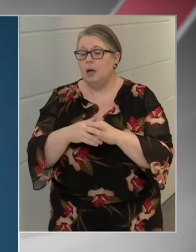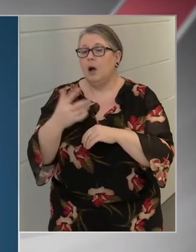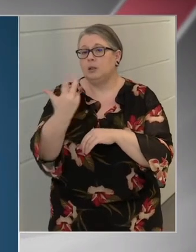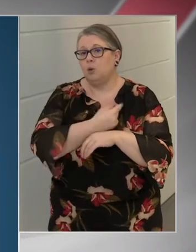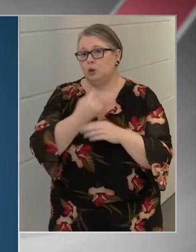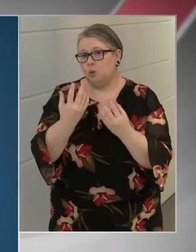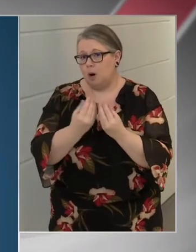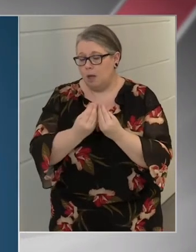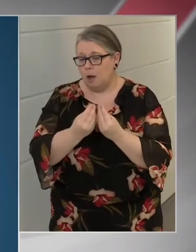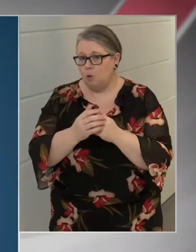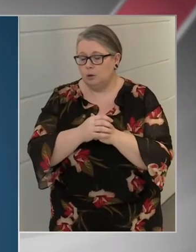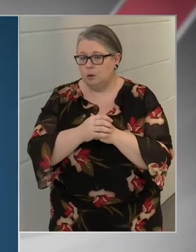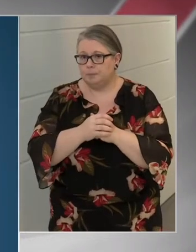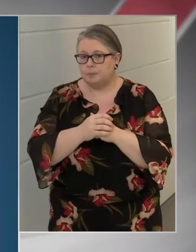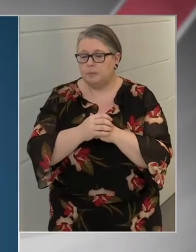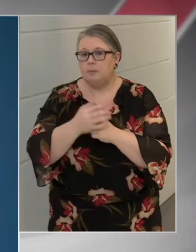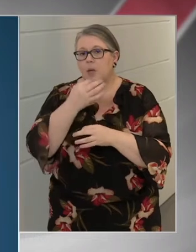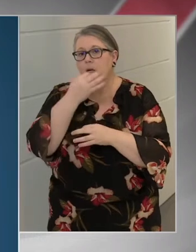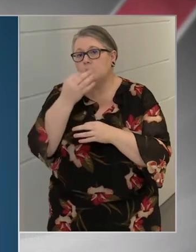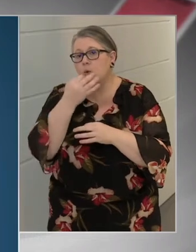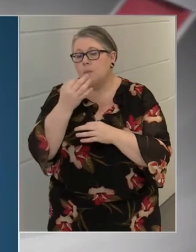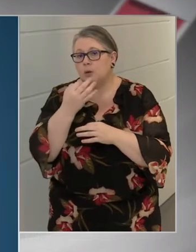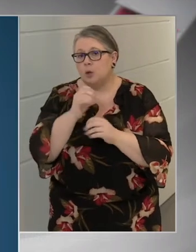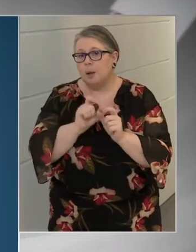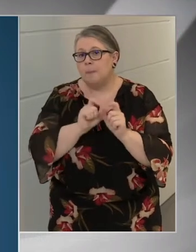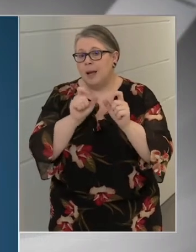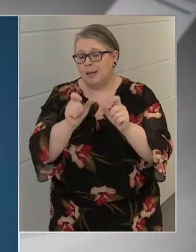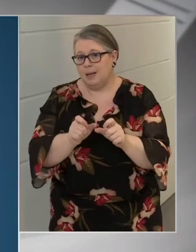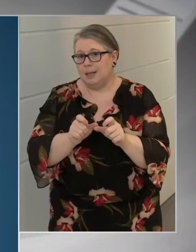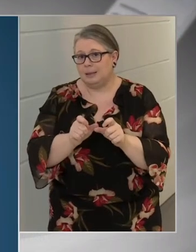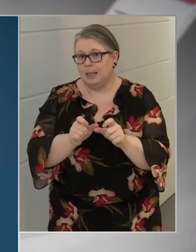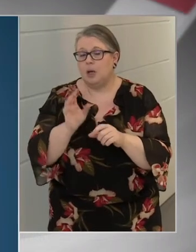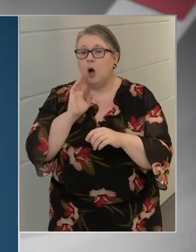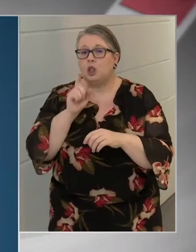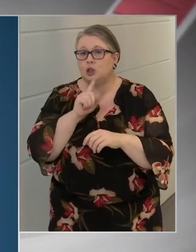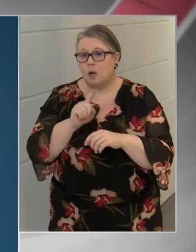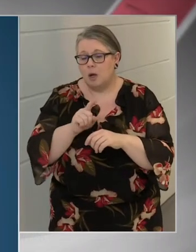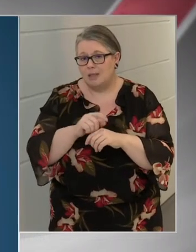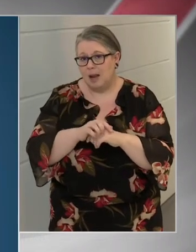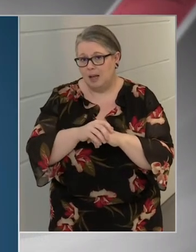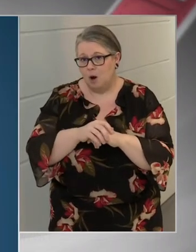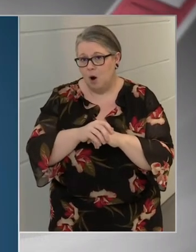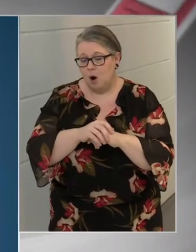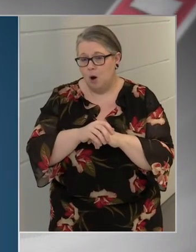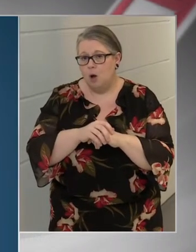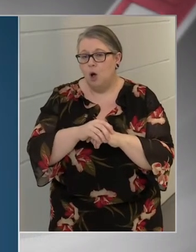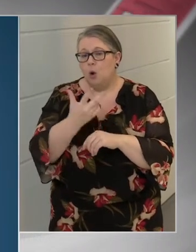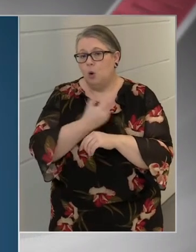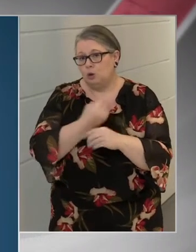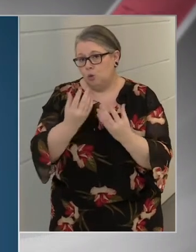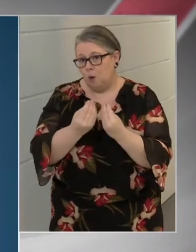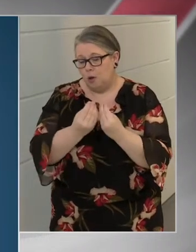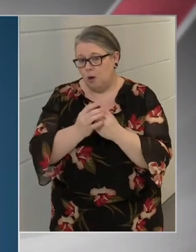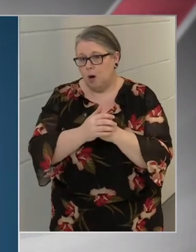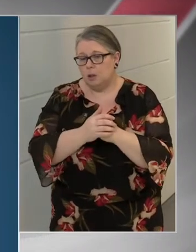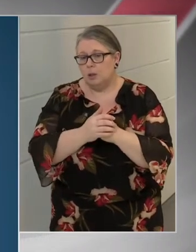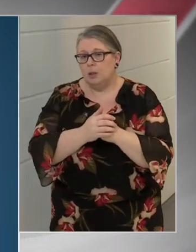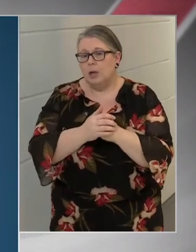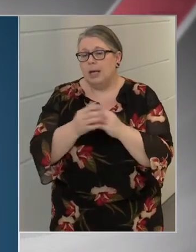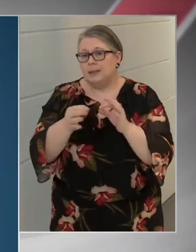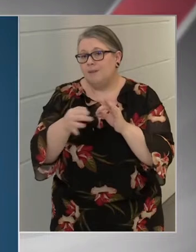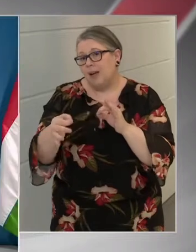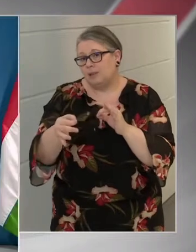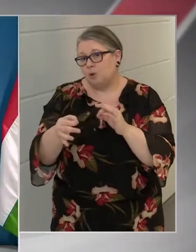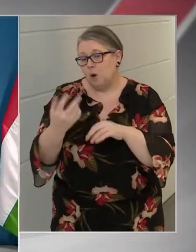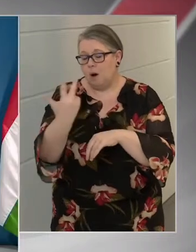oltóanyagot. A szombati napon megérkezett az AstraZeneca-nak az oltóanyaga is. Ez egy vektor